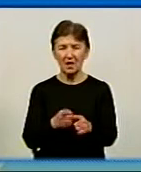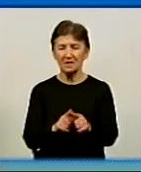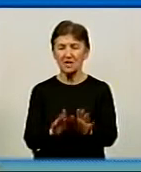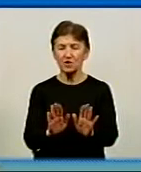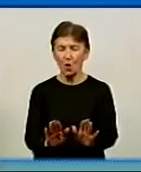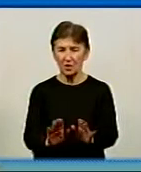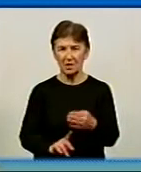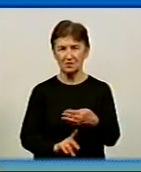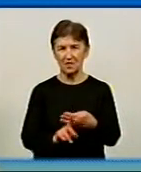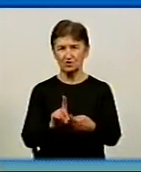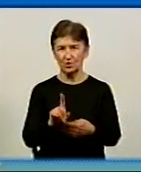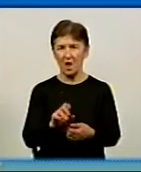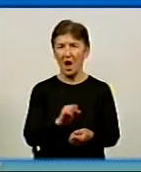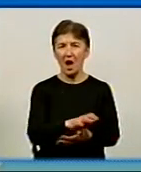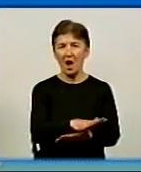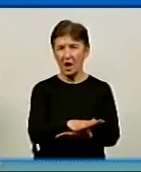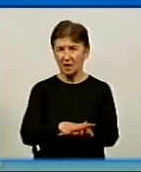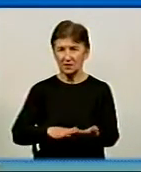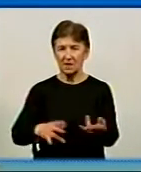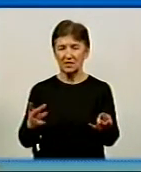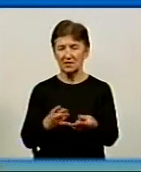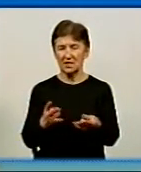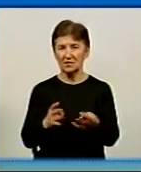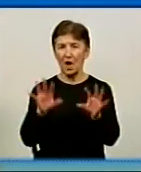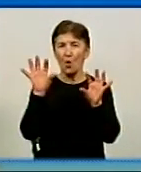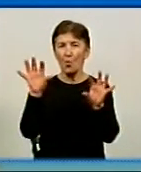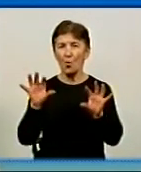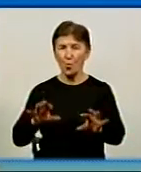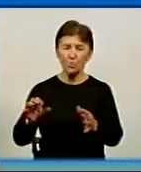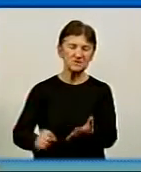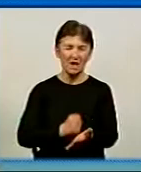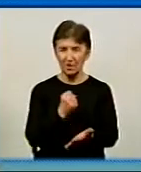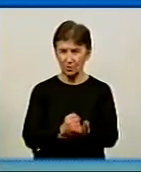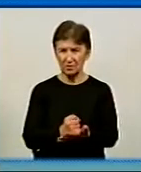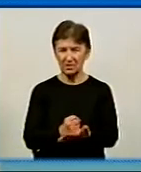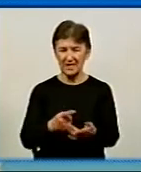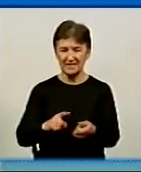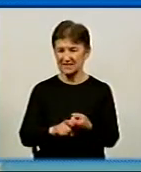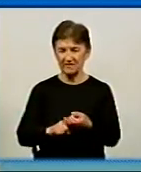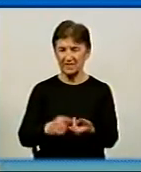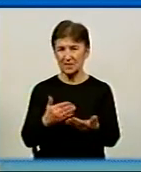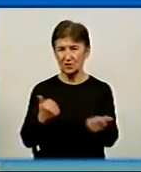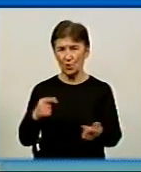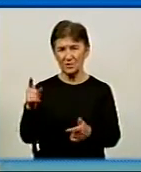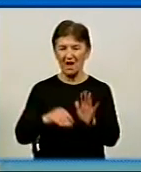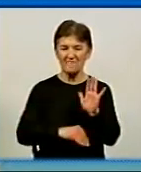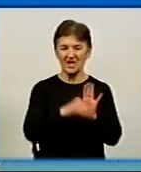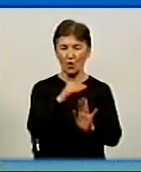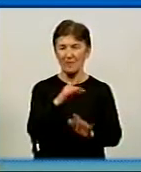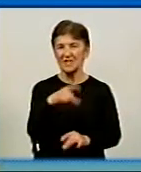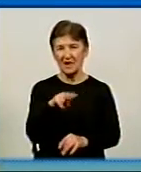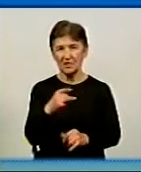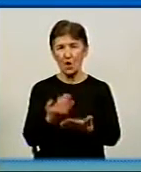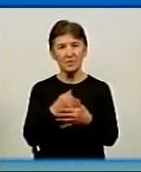начало. А далі потрібні узаконенні определенні действи, те, що вже завістить від політиків, від Верховної Ради, від